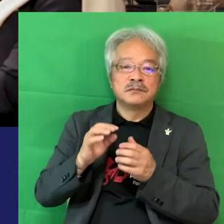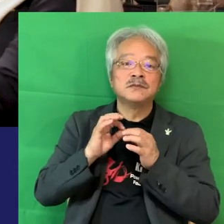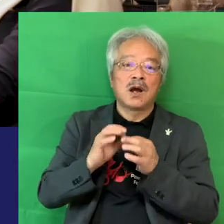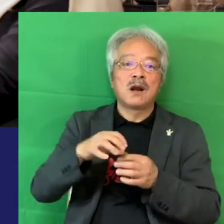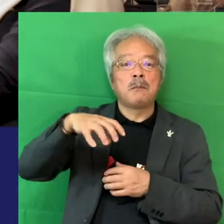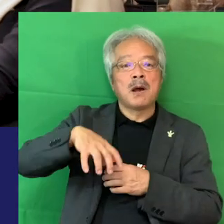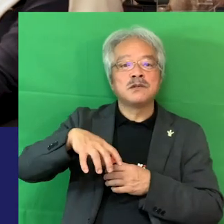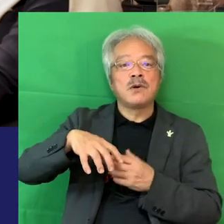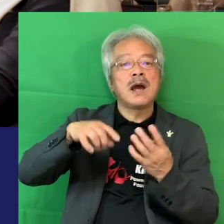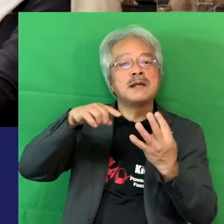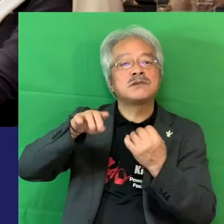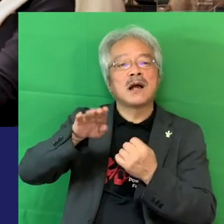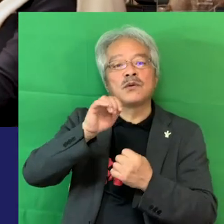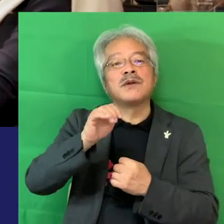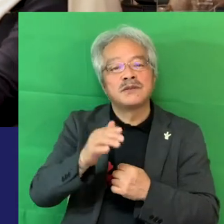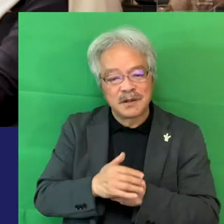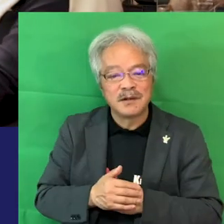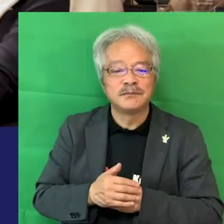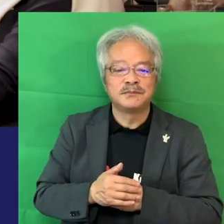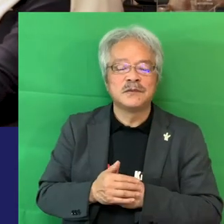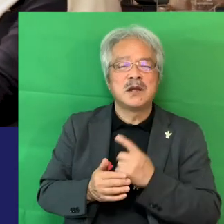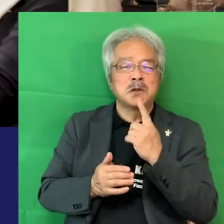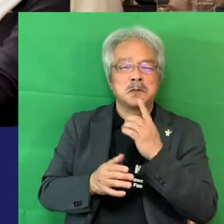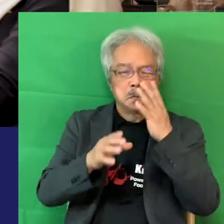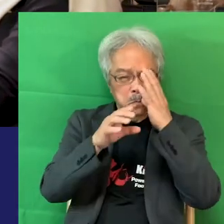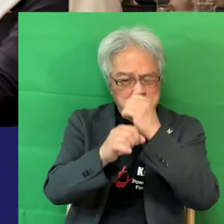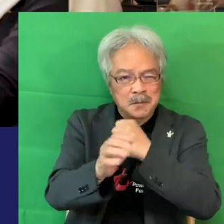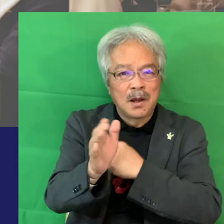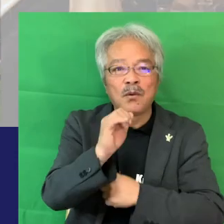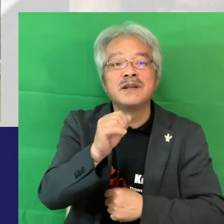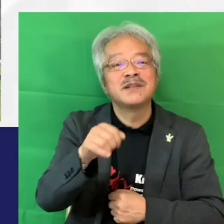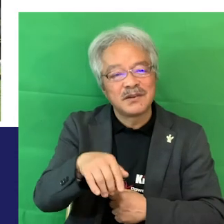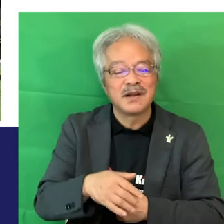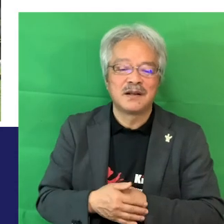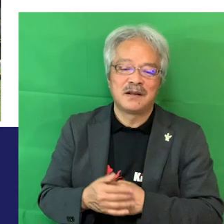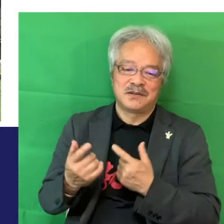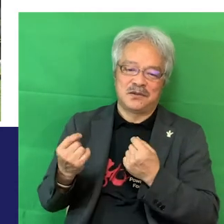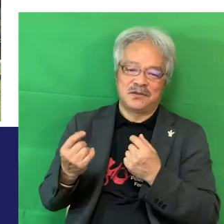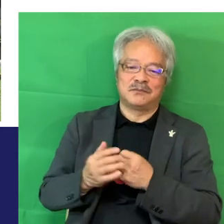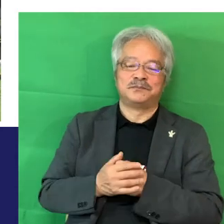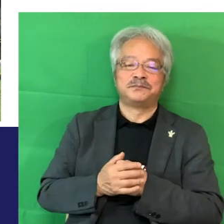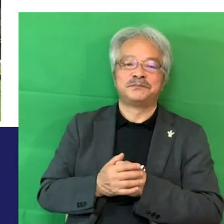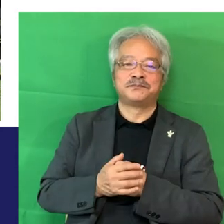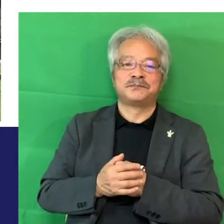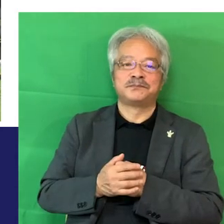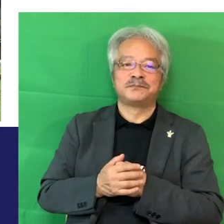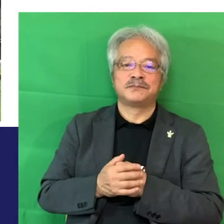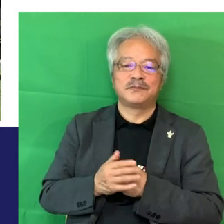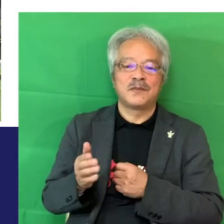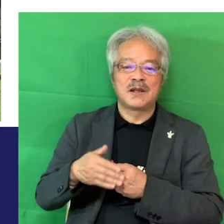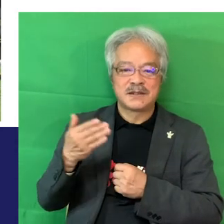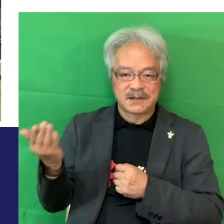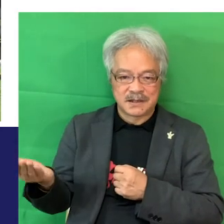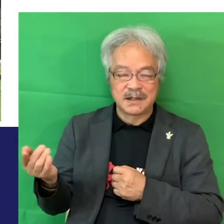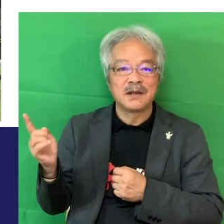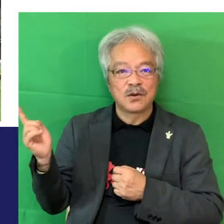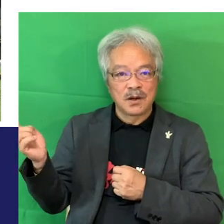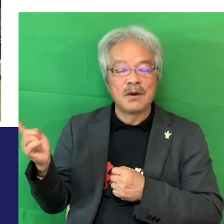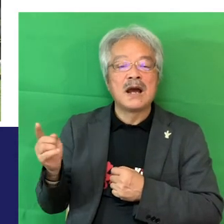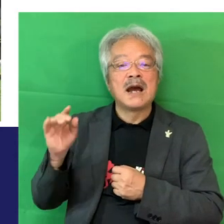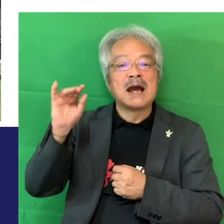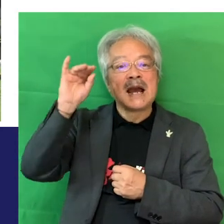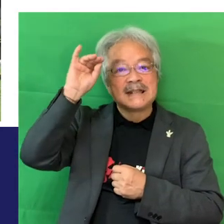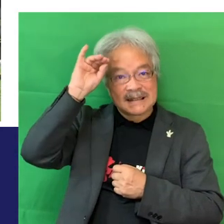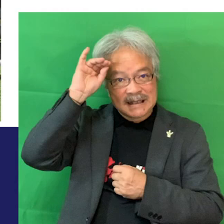ねあうがいい一つに寄らないほがいいですよね絶対あったほがいいそしてこちら知的障害